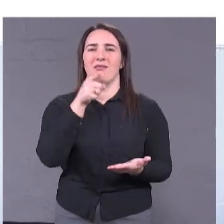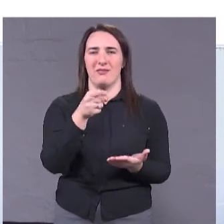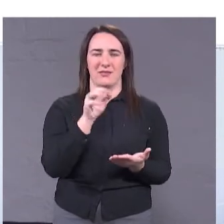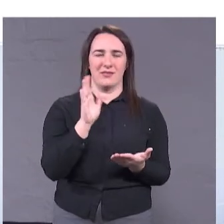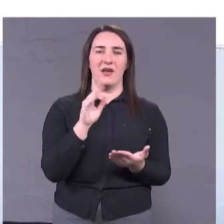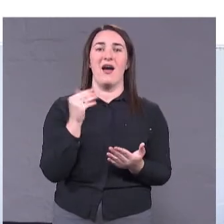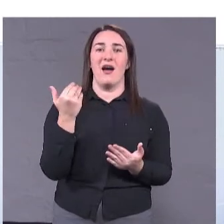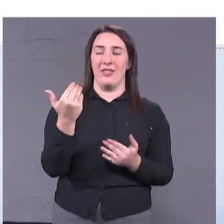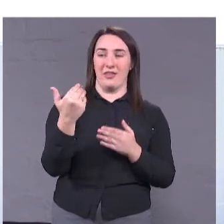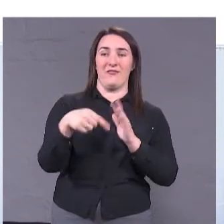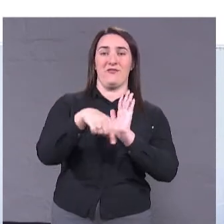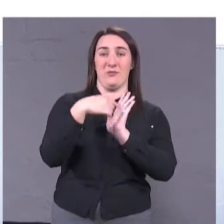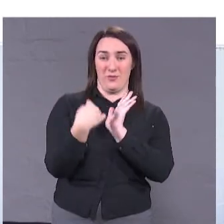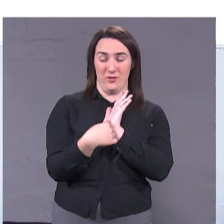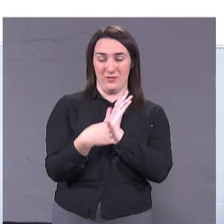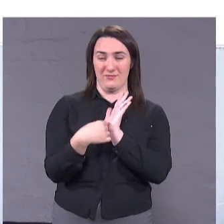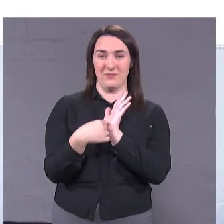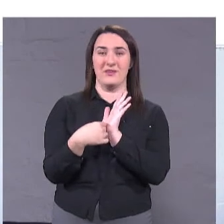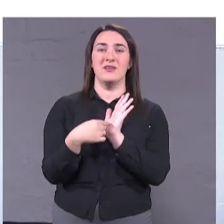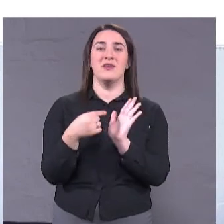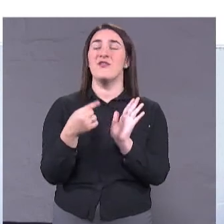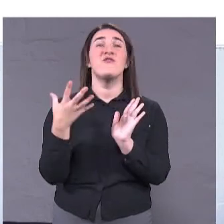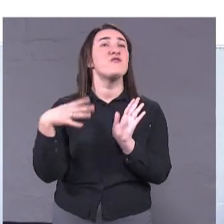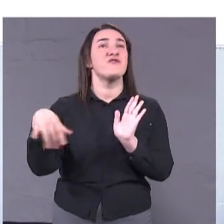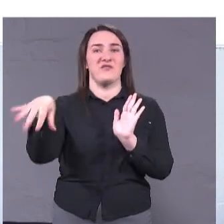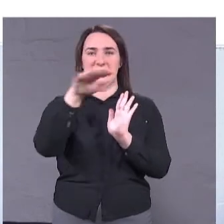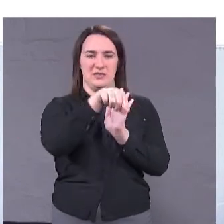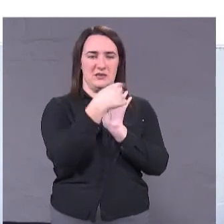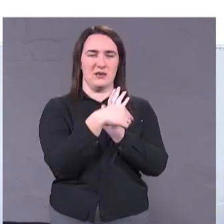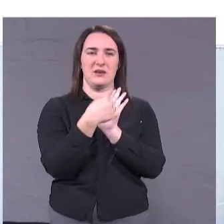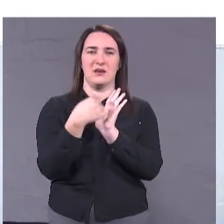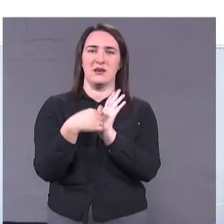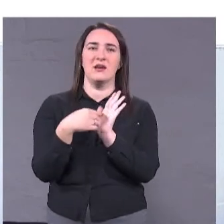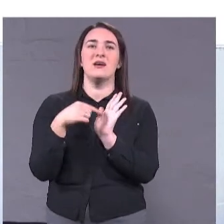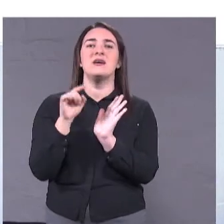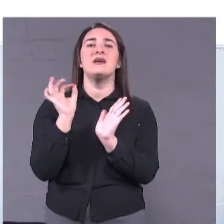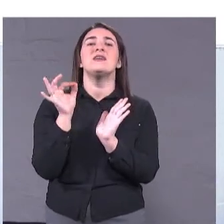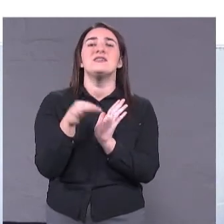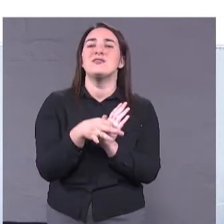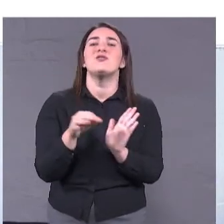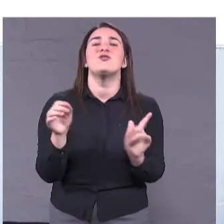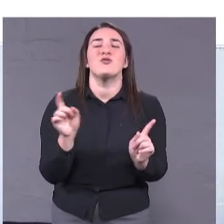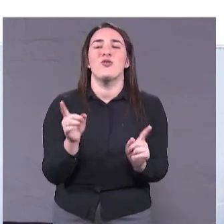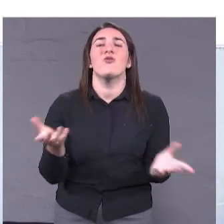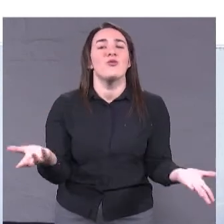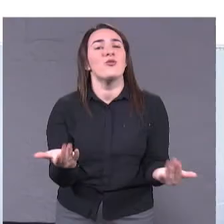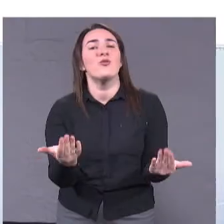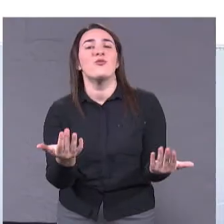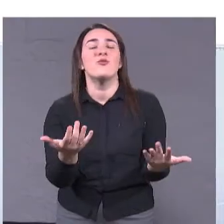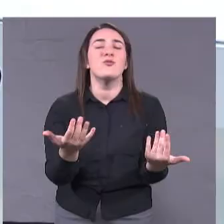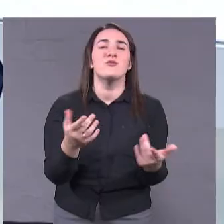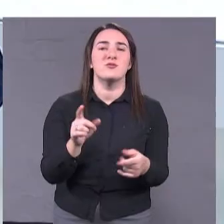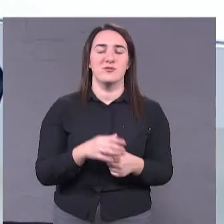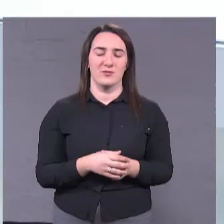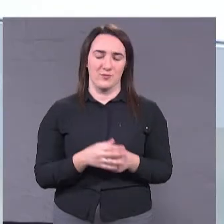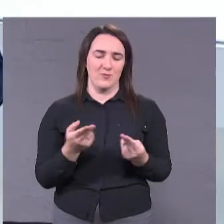опору вас, який задають всі, зарані з подоплёкою, ну що, що ти скажеш на це? Ну, звісно я хочу.